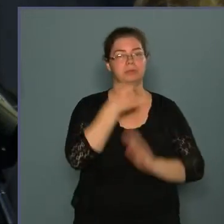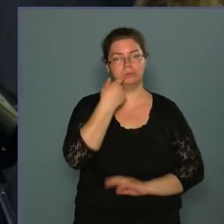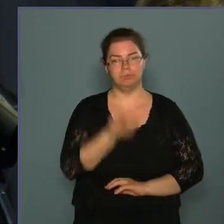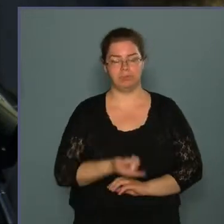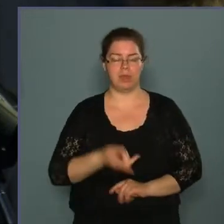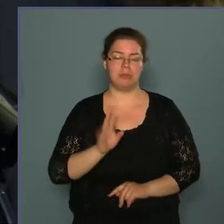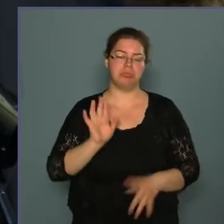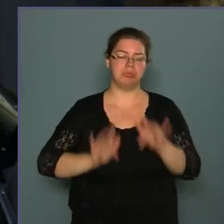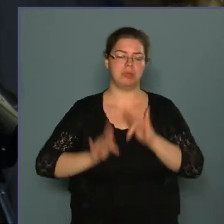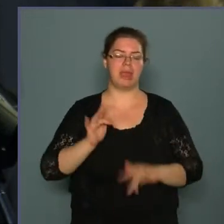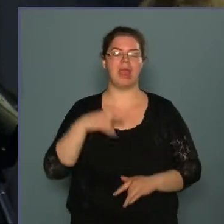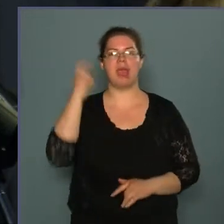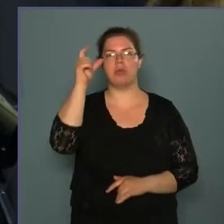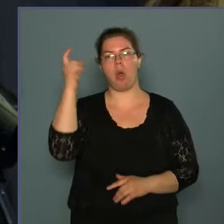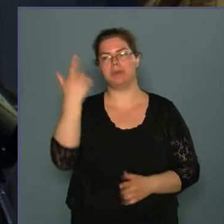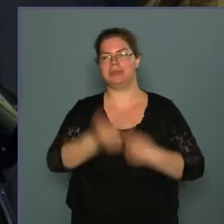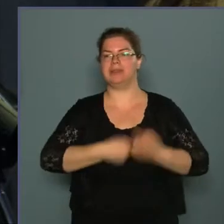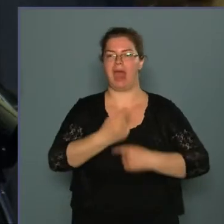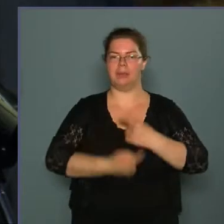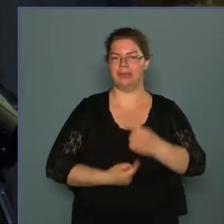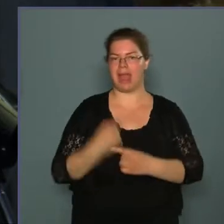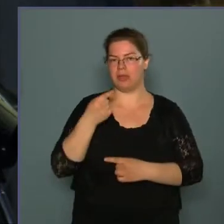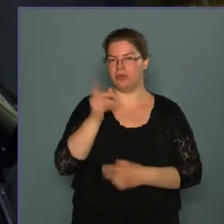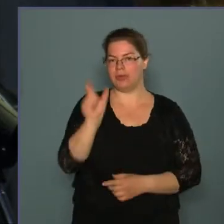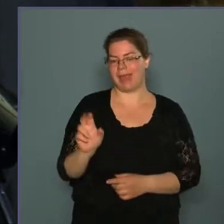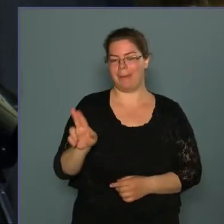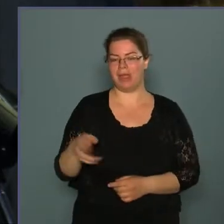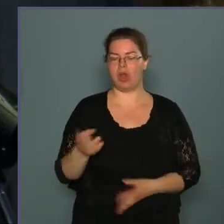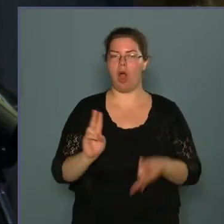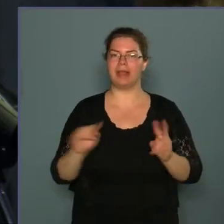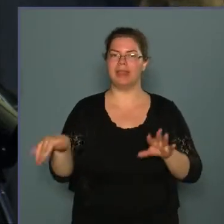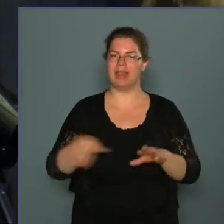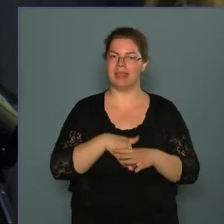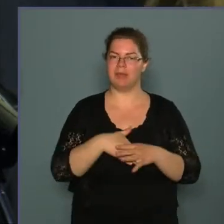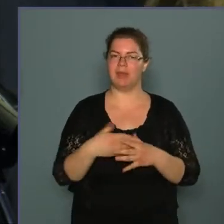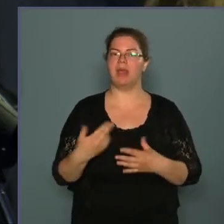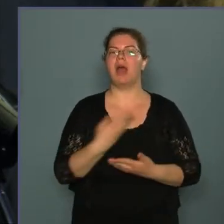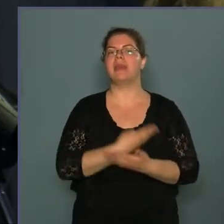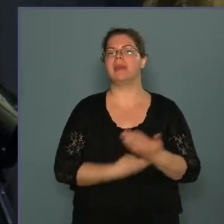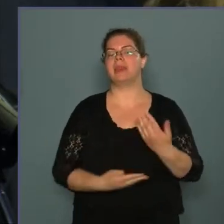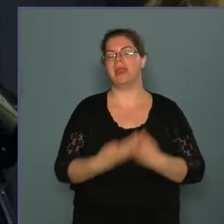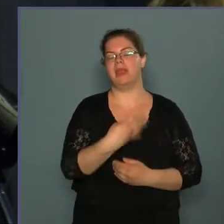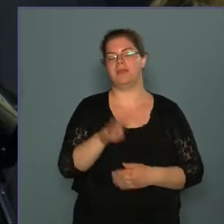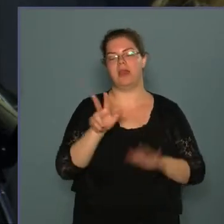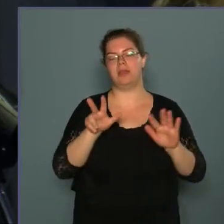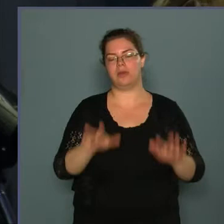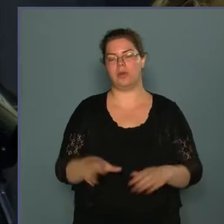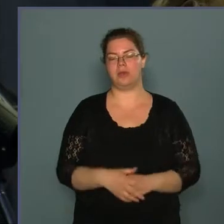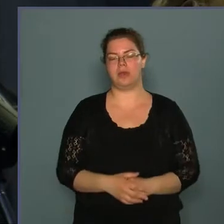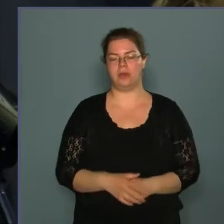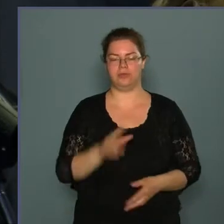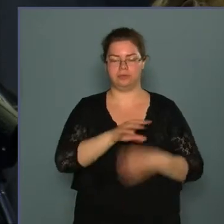tegyek néhány őrmény származású szeméről, akik részt vettek a 48-as forradalomban. Benő